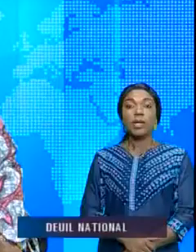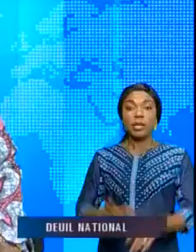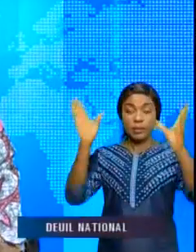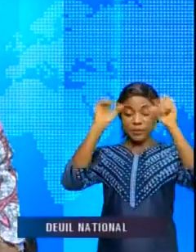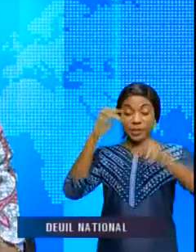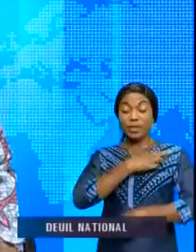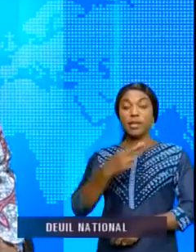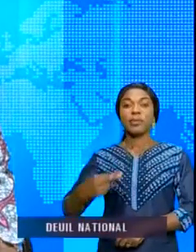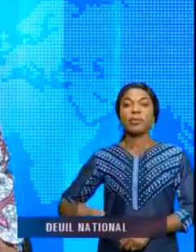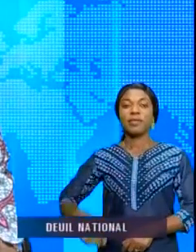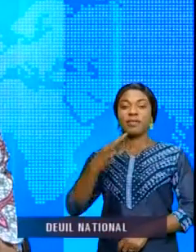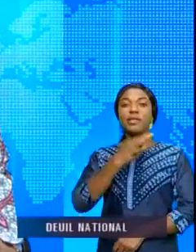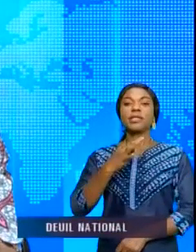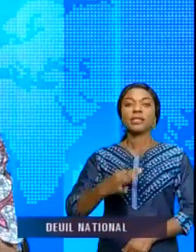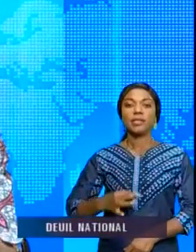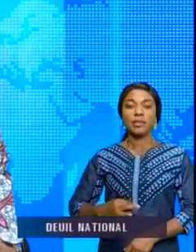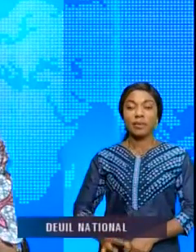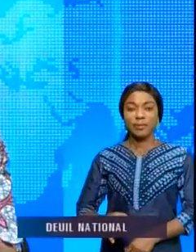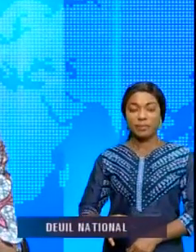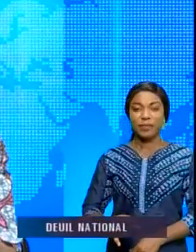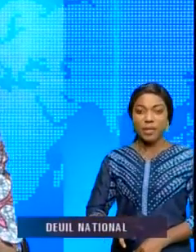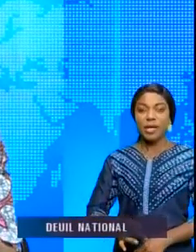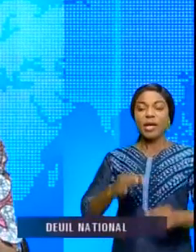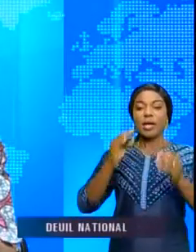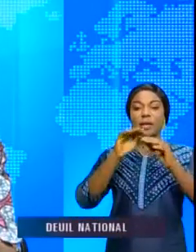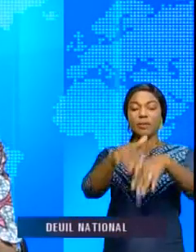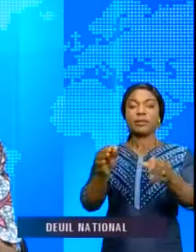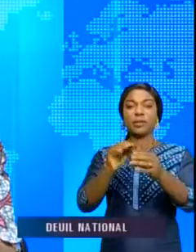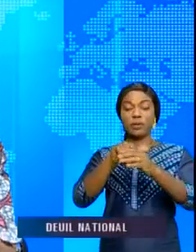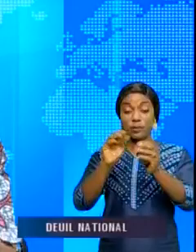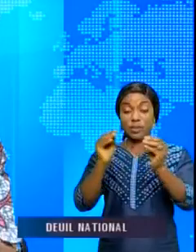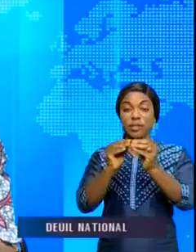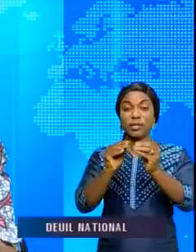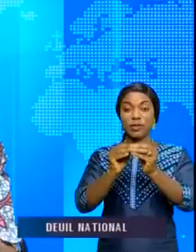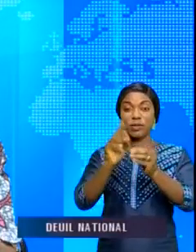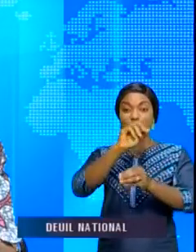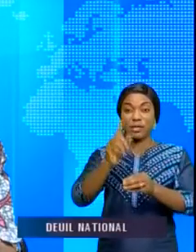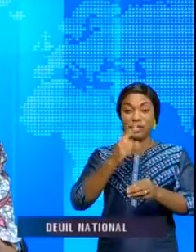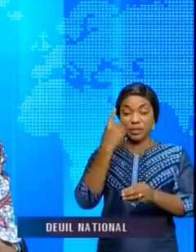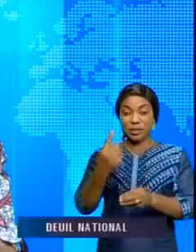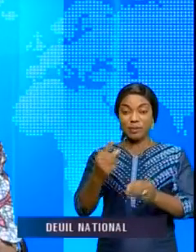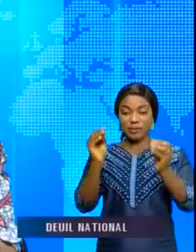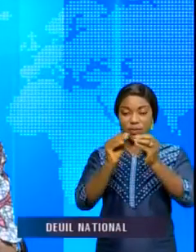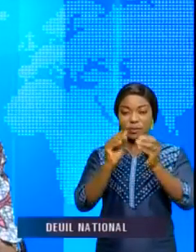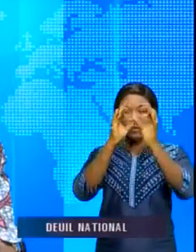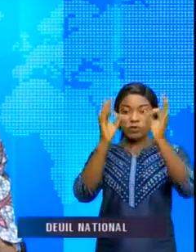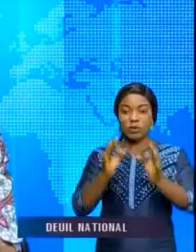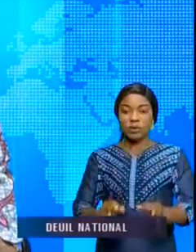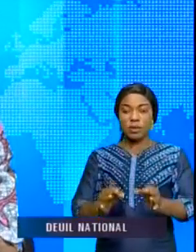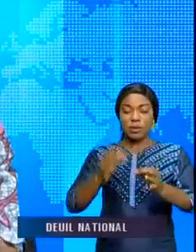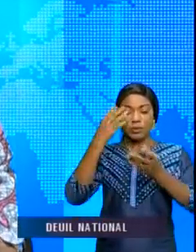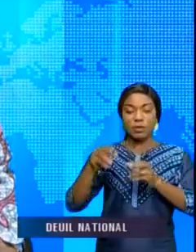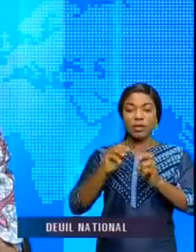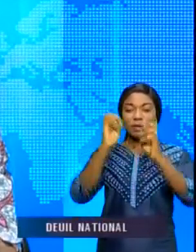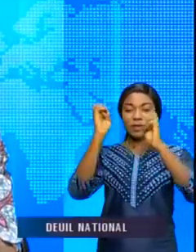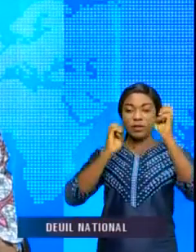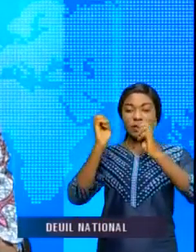Le président de la République, Félix Antoine Tshiseke Chilombo, a pris une part active au 30e forum du mécanisme d'évaluation par